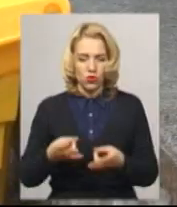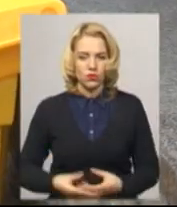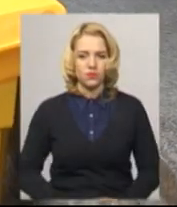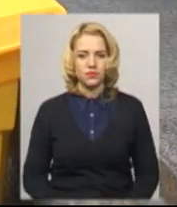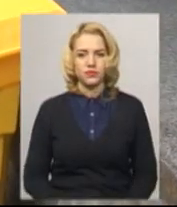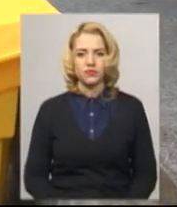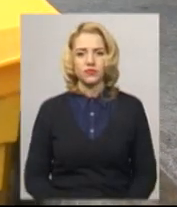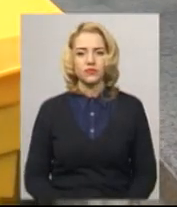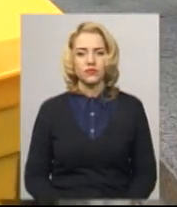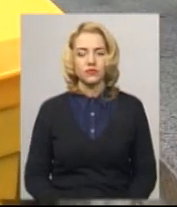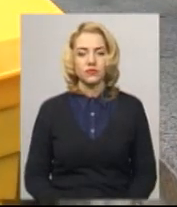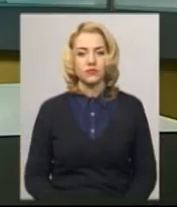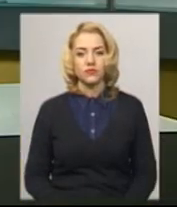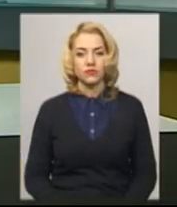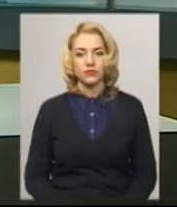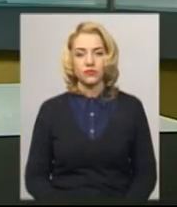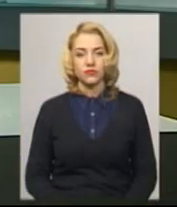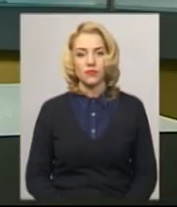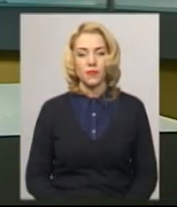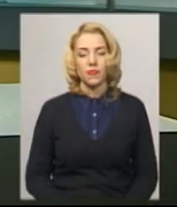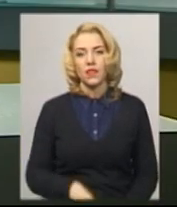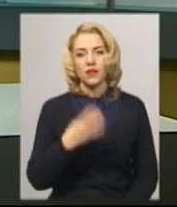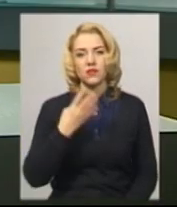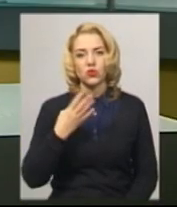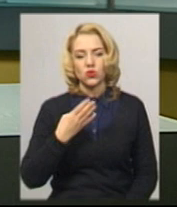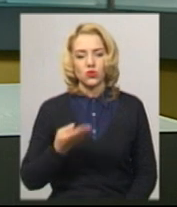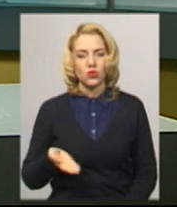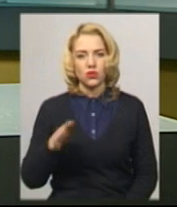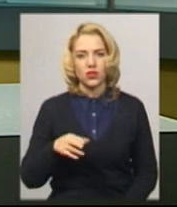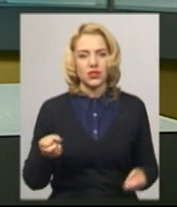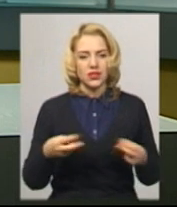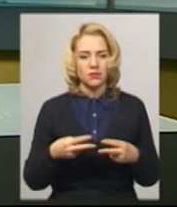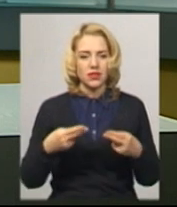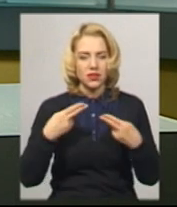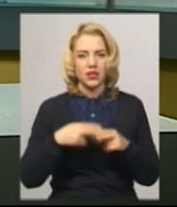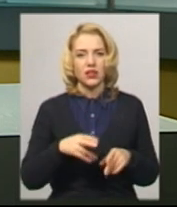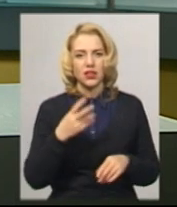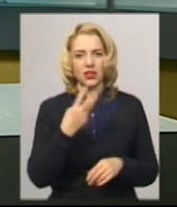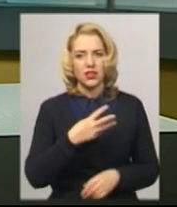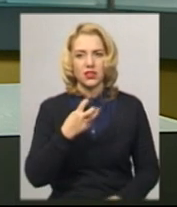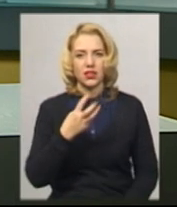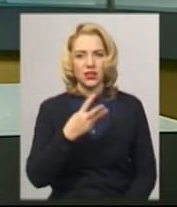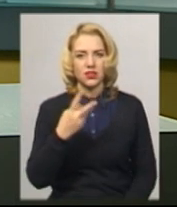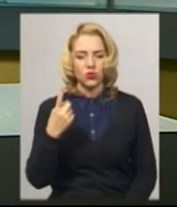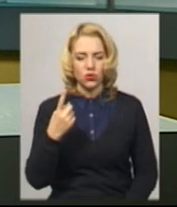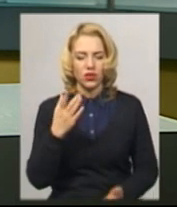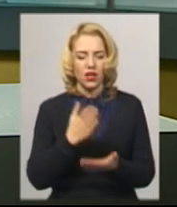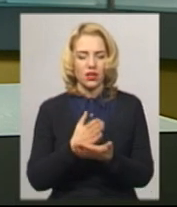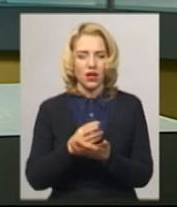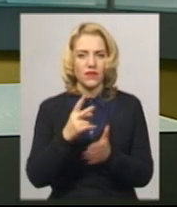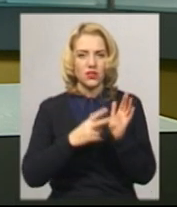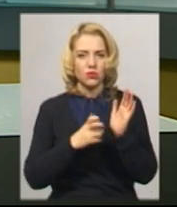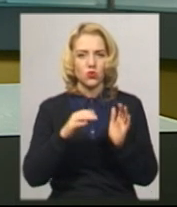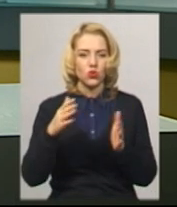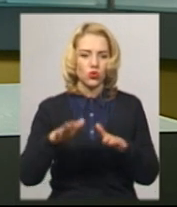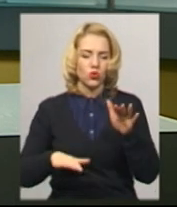Суспільному. Хмельницький. 40 одиниць спецтехніки із 331 наявних та 700 тонн